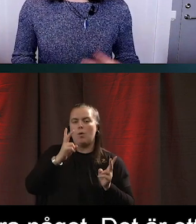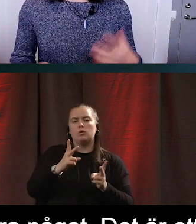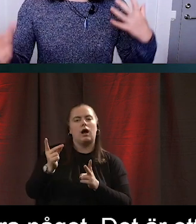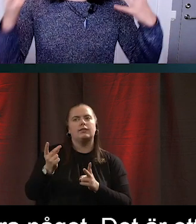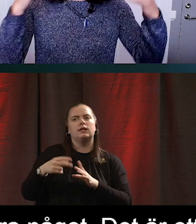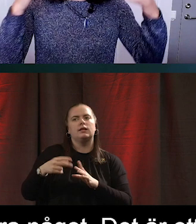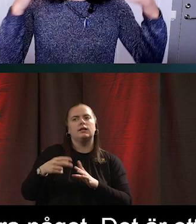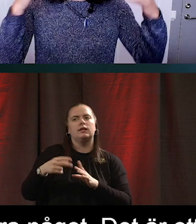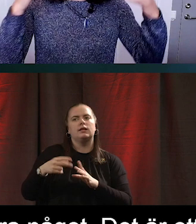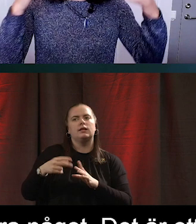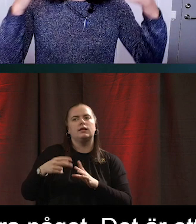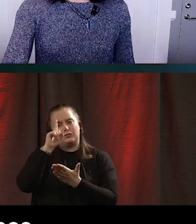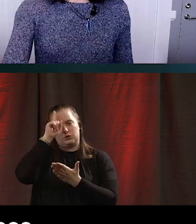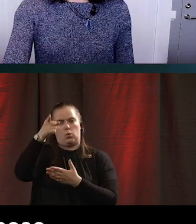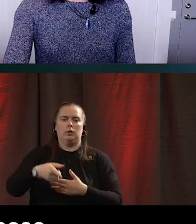förståelseskever.